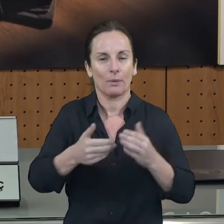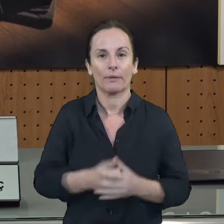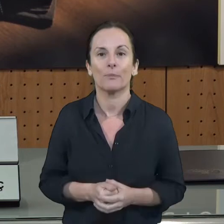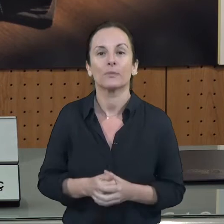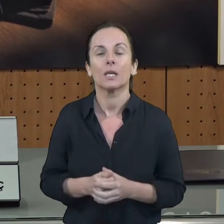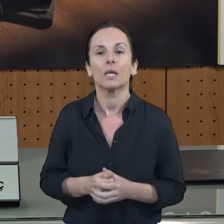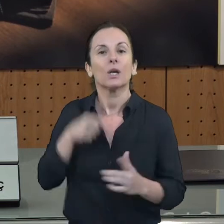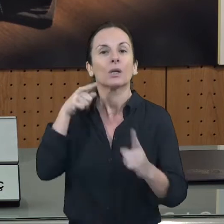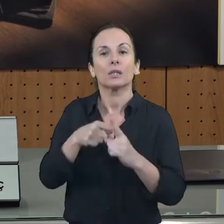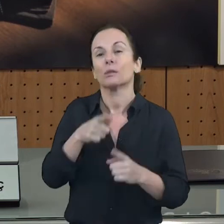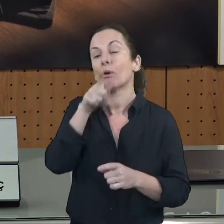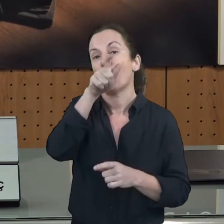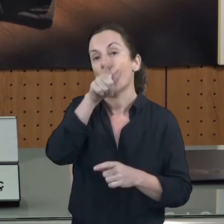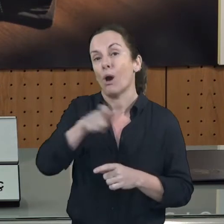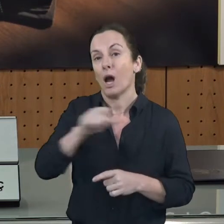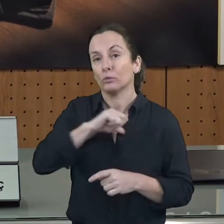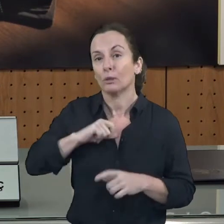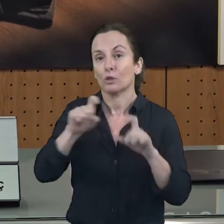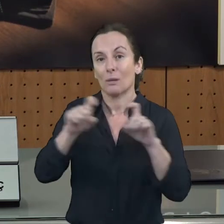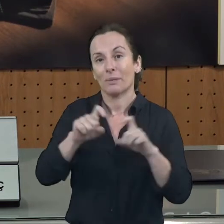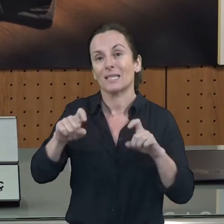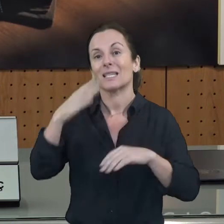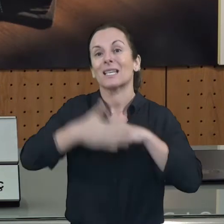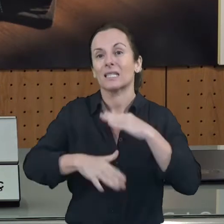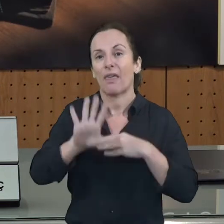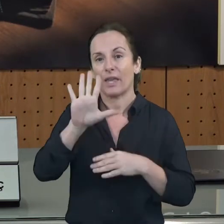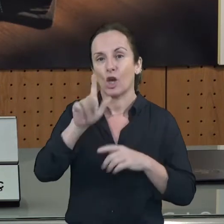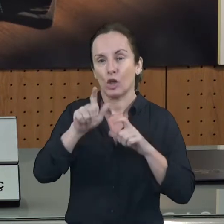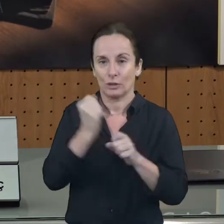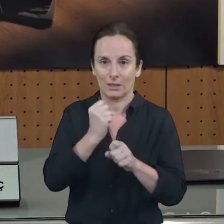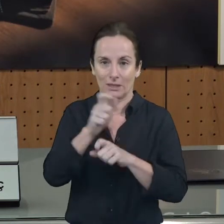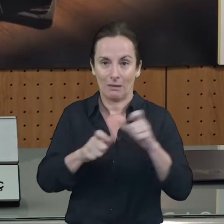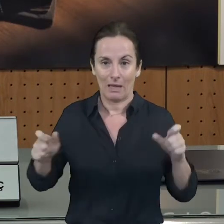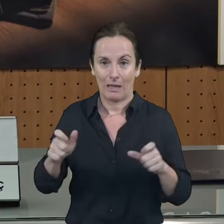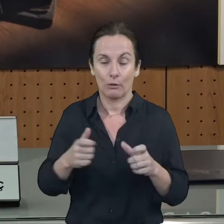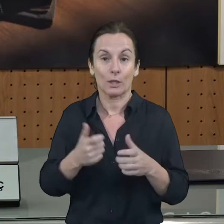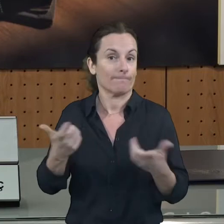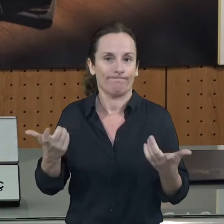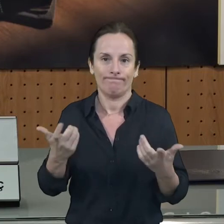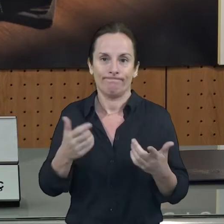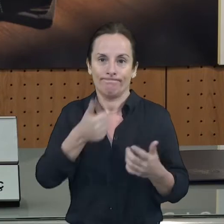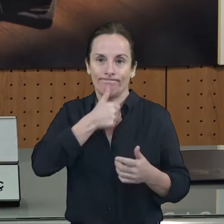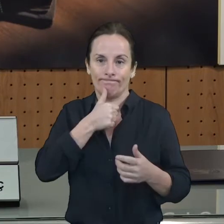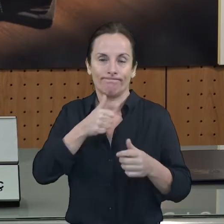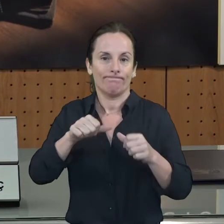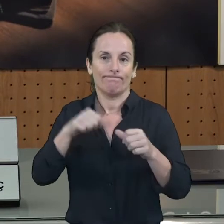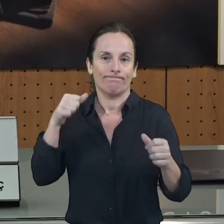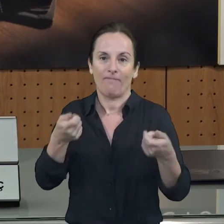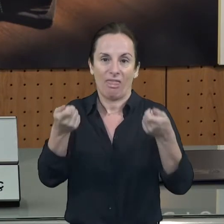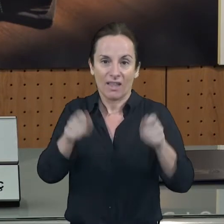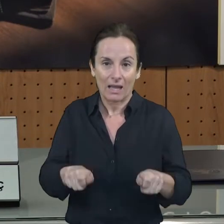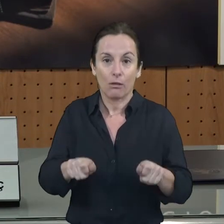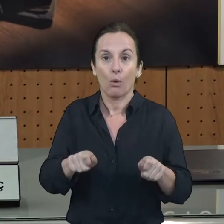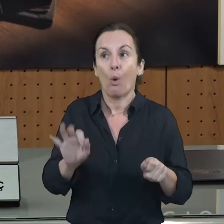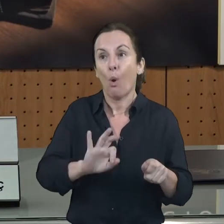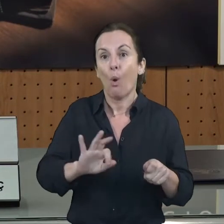de fins a 5 treballadors que, com deia, haguessin hagut de tancar i s hagut d'adaptar a la nova situació a formes diferents de venda o ara